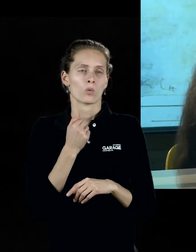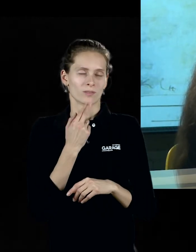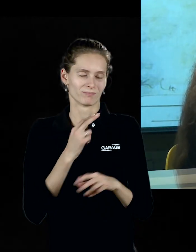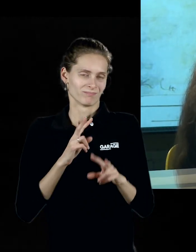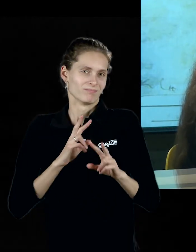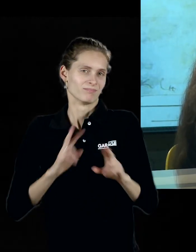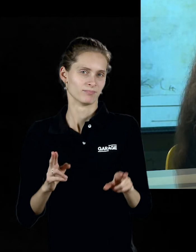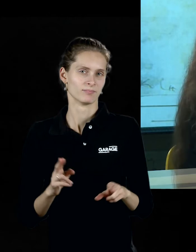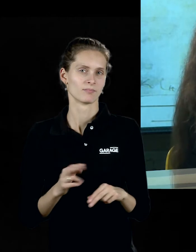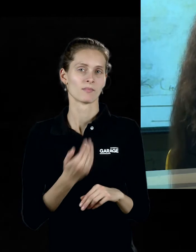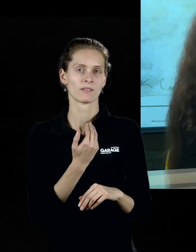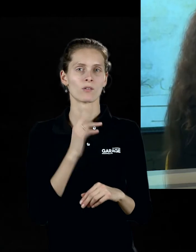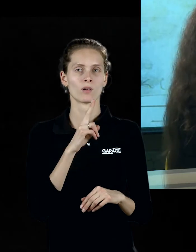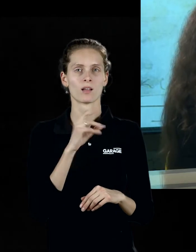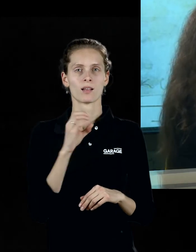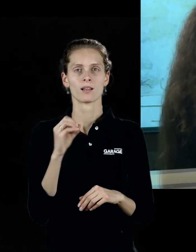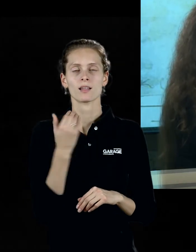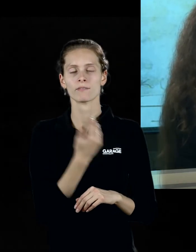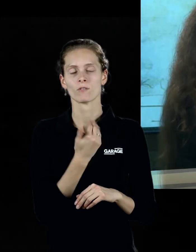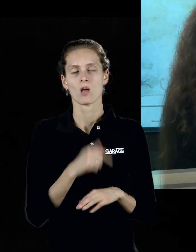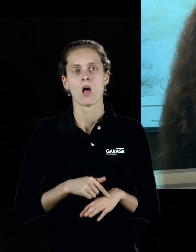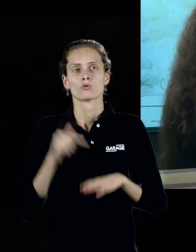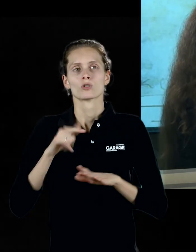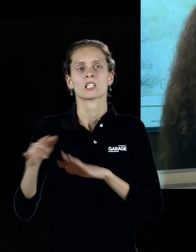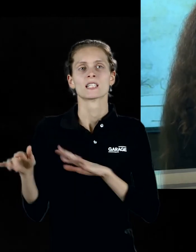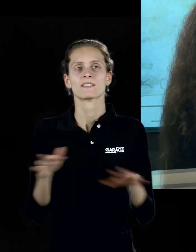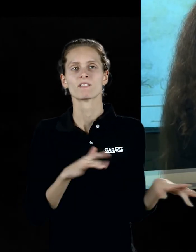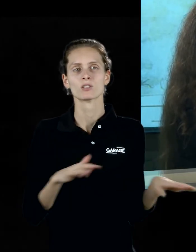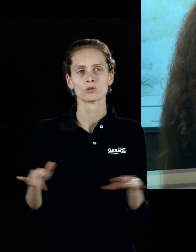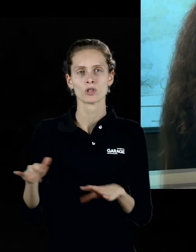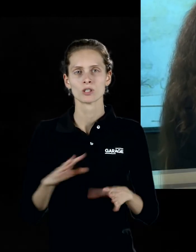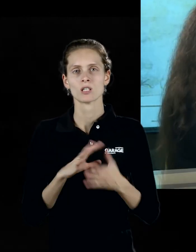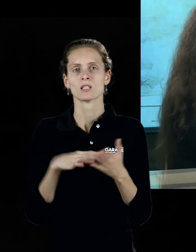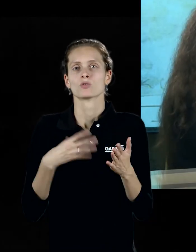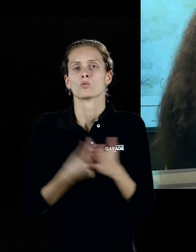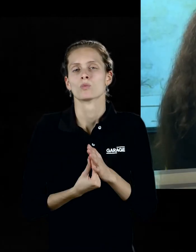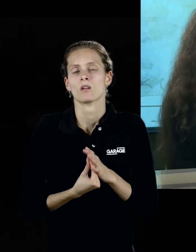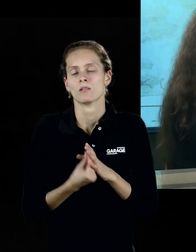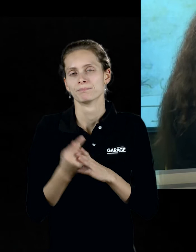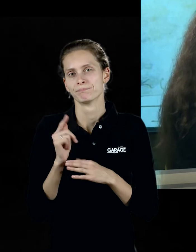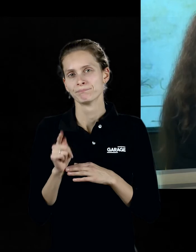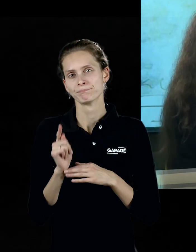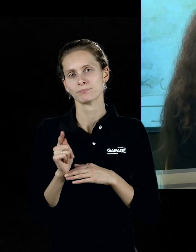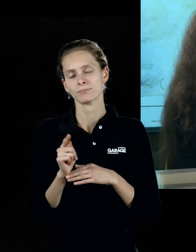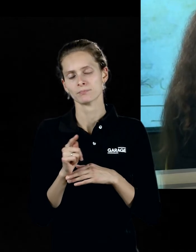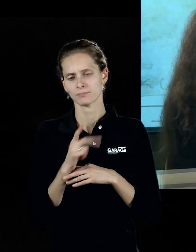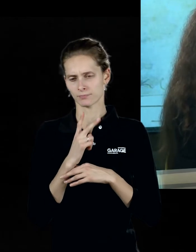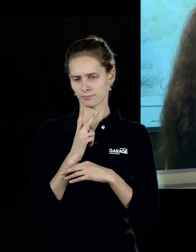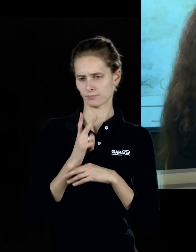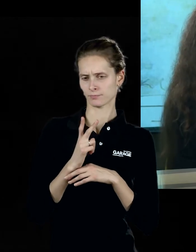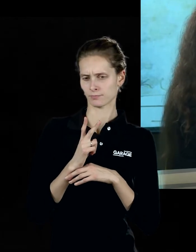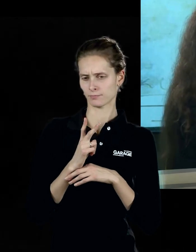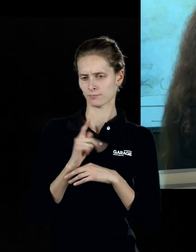работах Клея, конечно, за счёт этого ощущения движения и за счёт подозрения, что